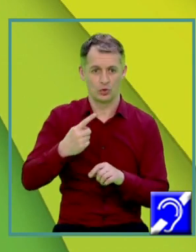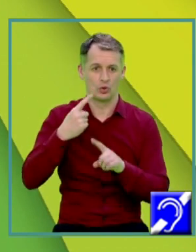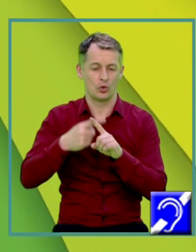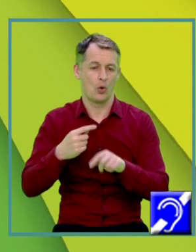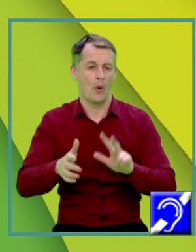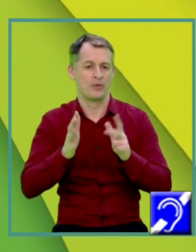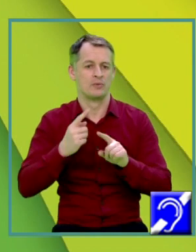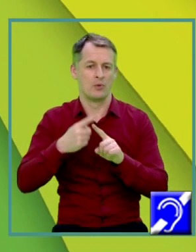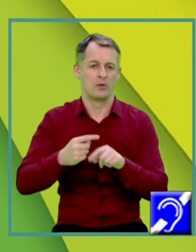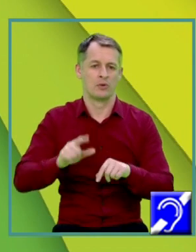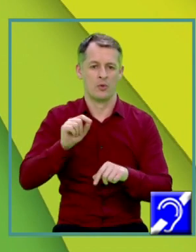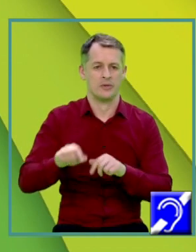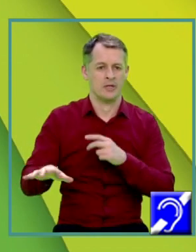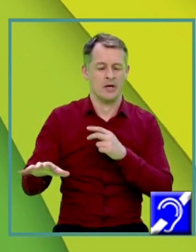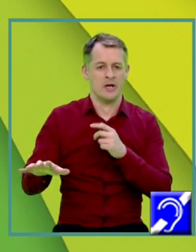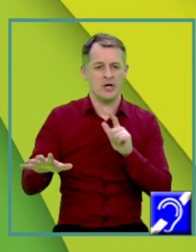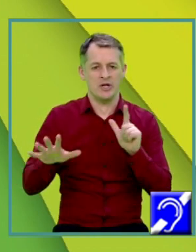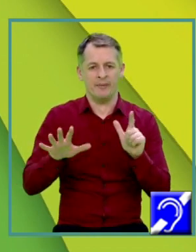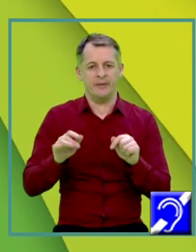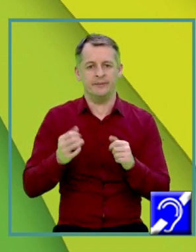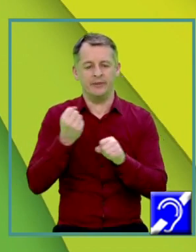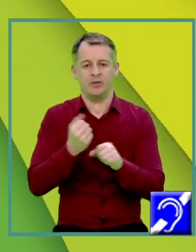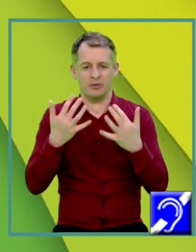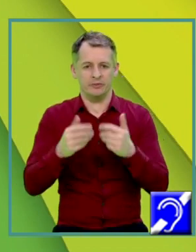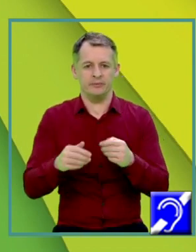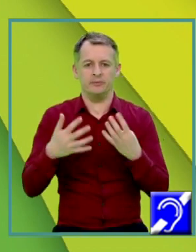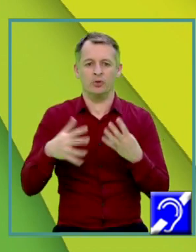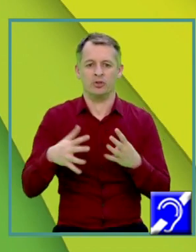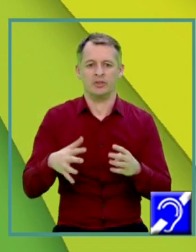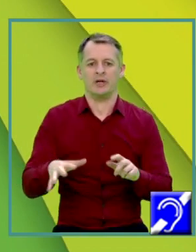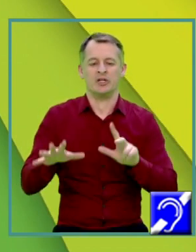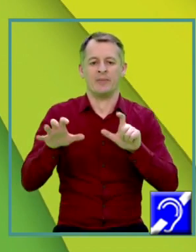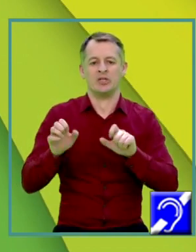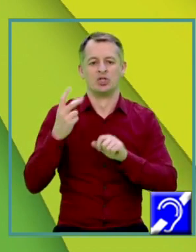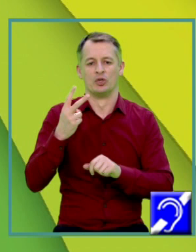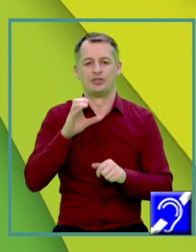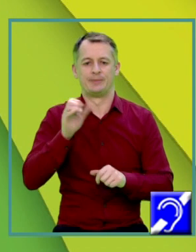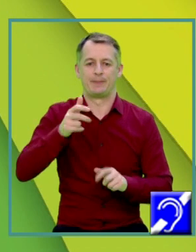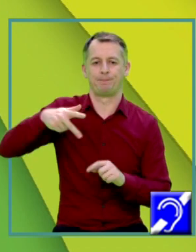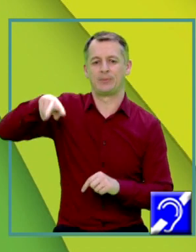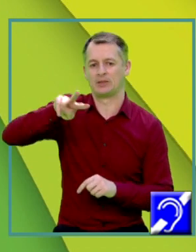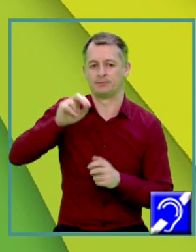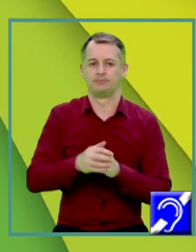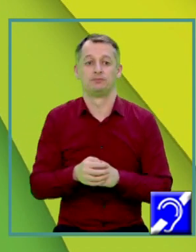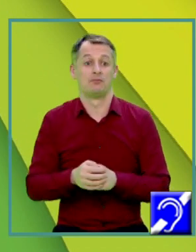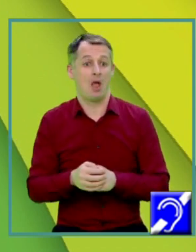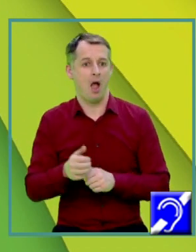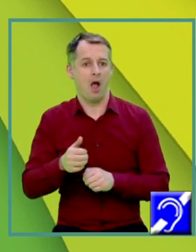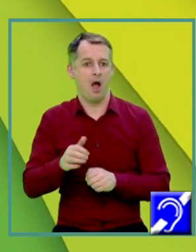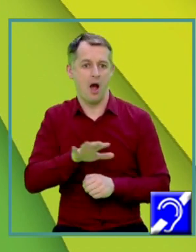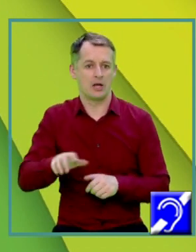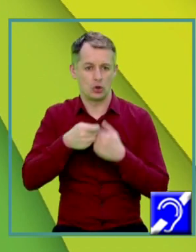27 Efectuăm calculele 972 centimetri pătrați Iar area totală